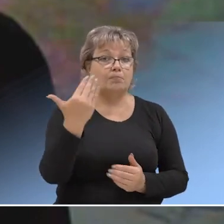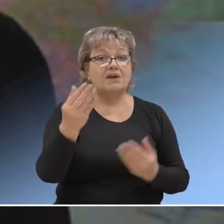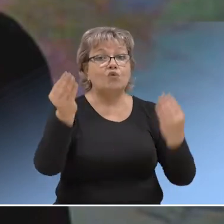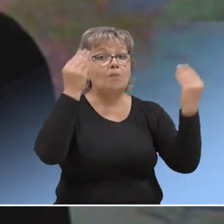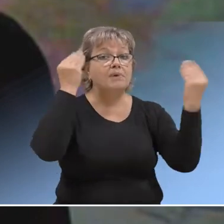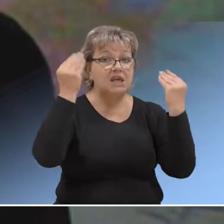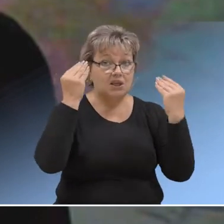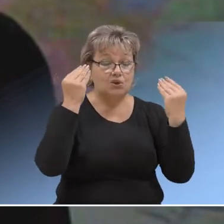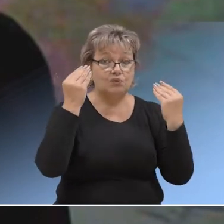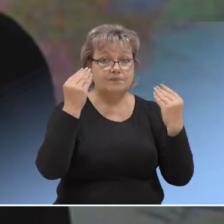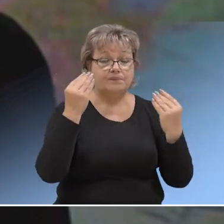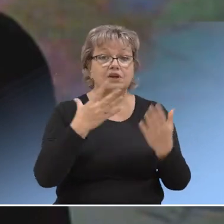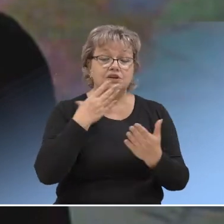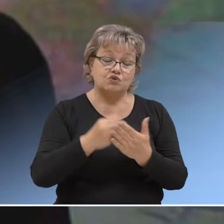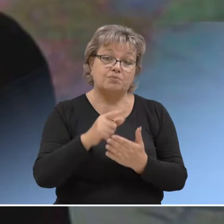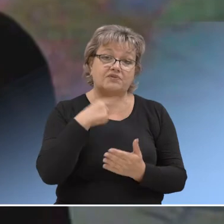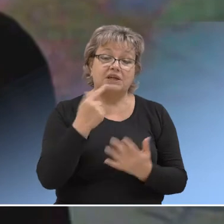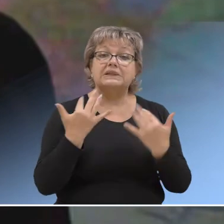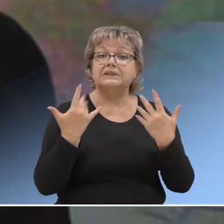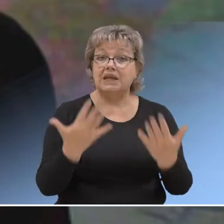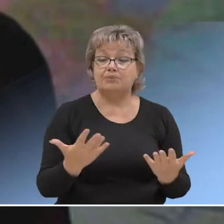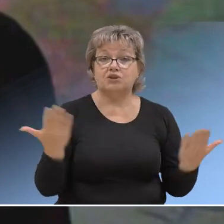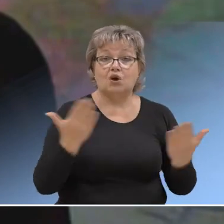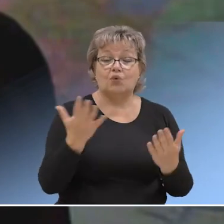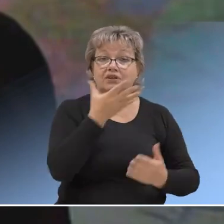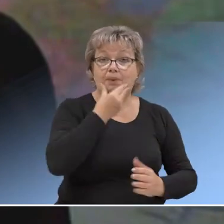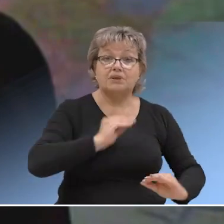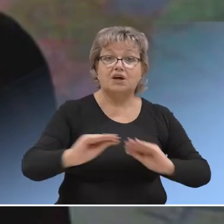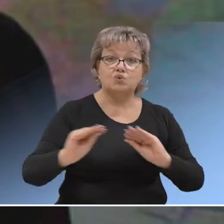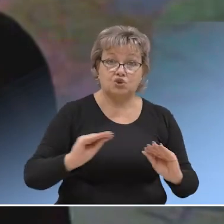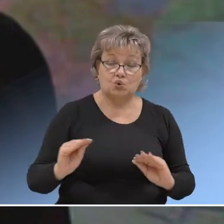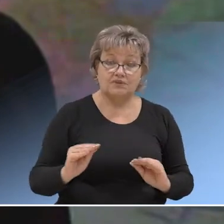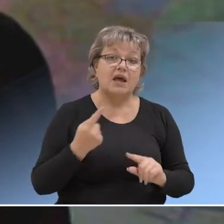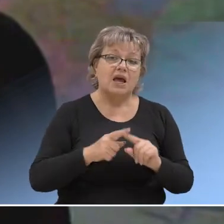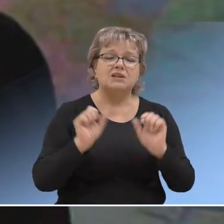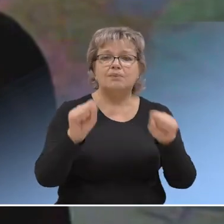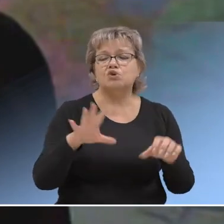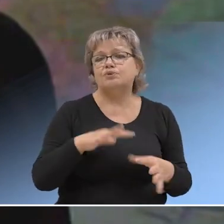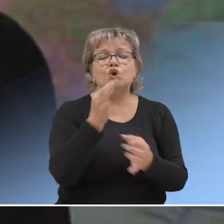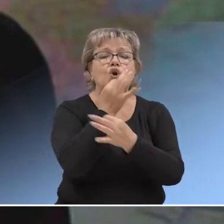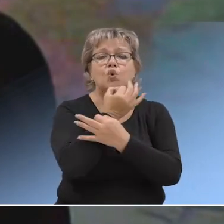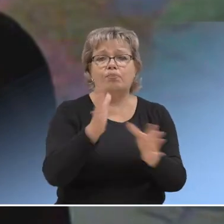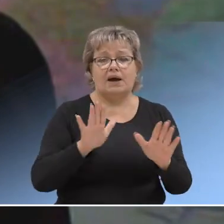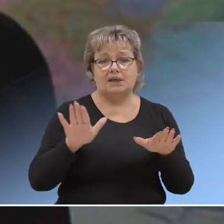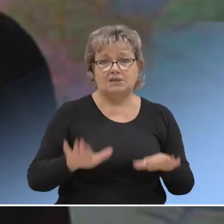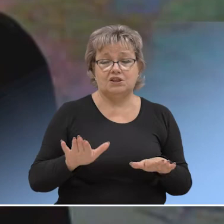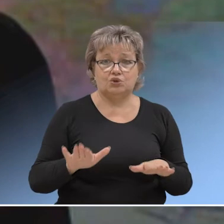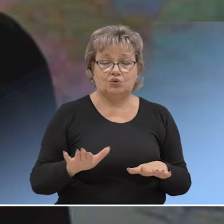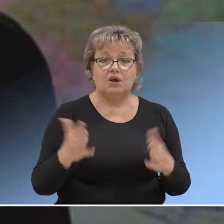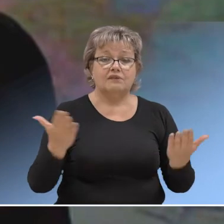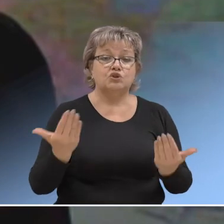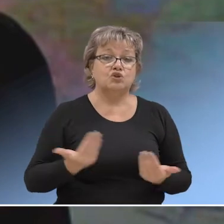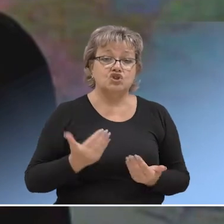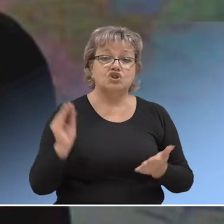которая, по его мнению, собственно говоря, требует какого-либо благоустройства. Это может быть любая территория, которая